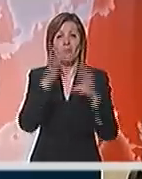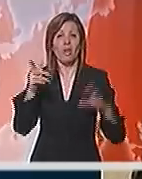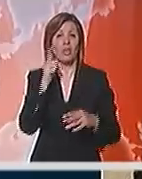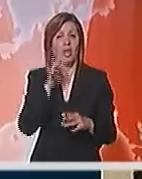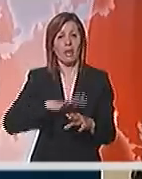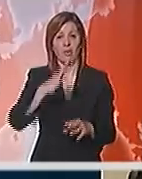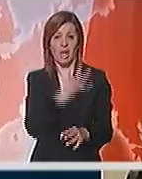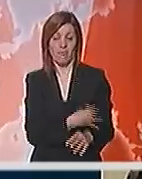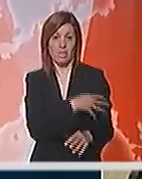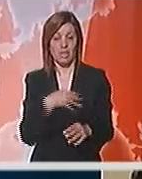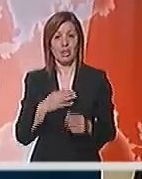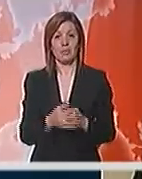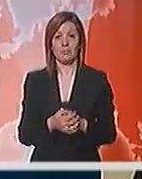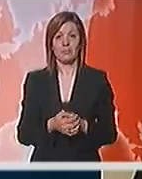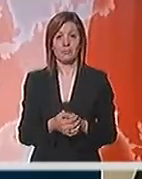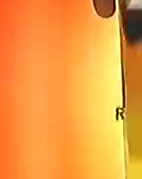gradova Hrvatske.